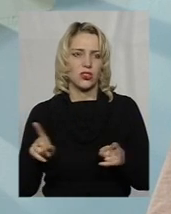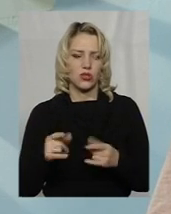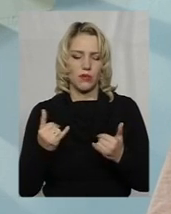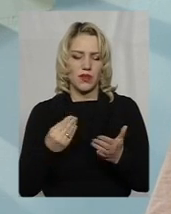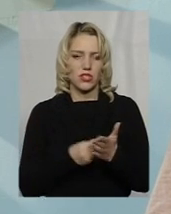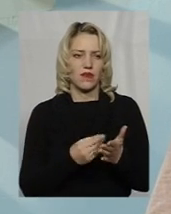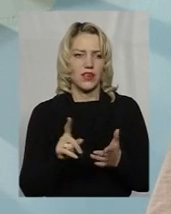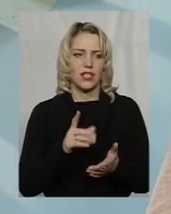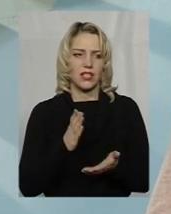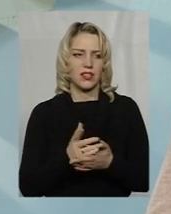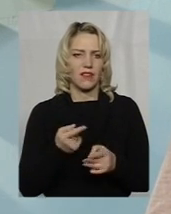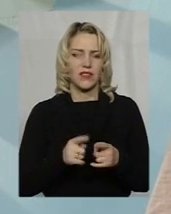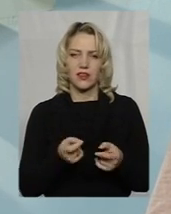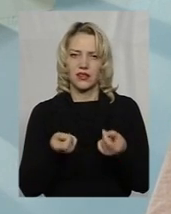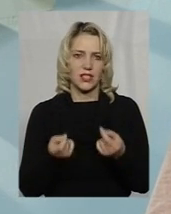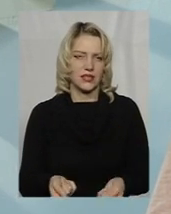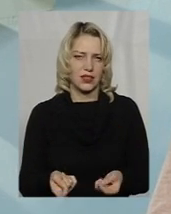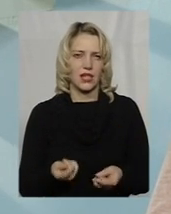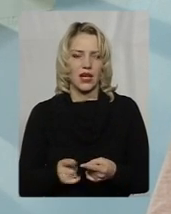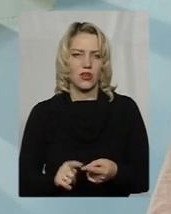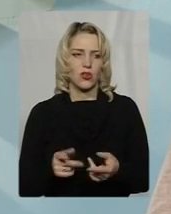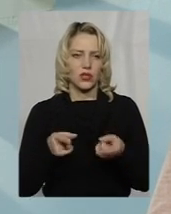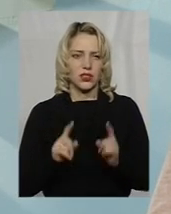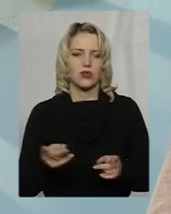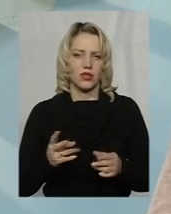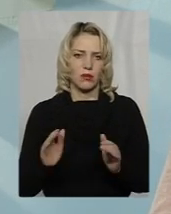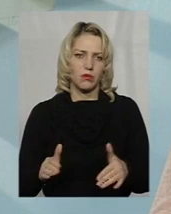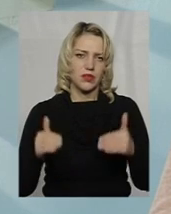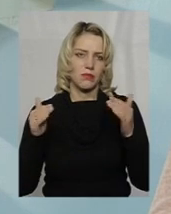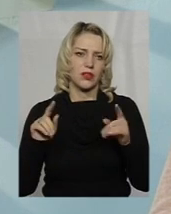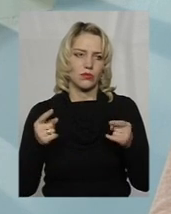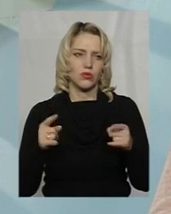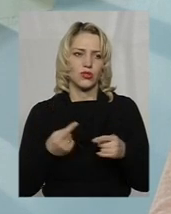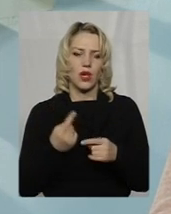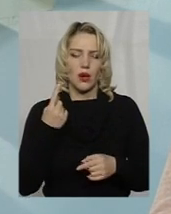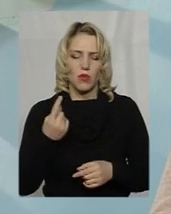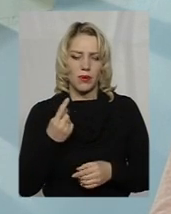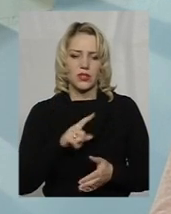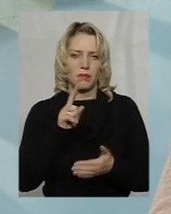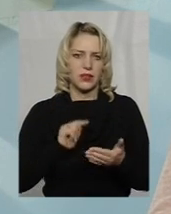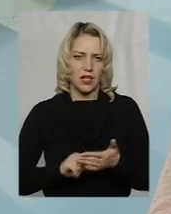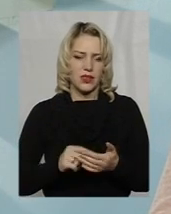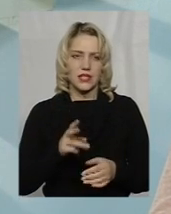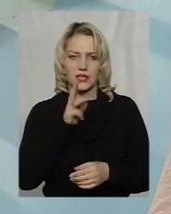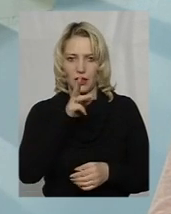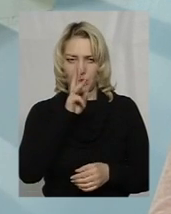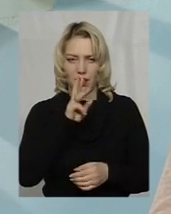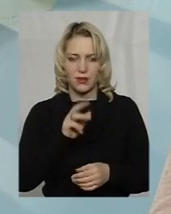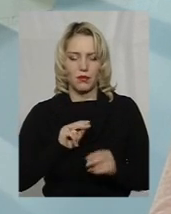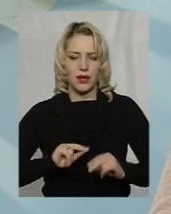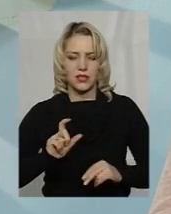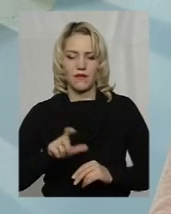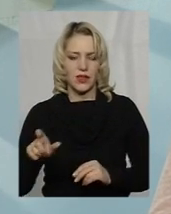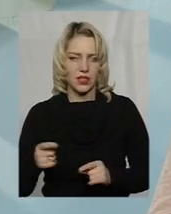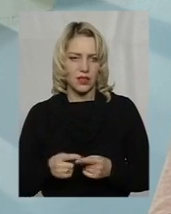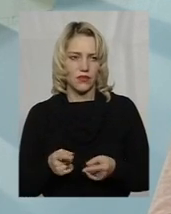енергатумом, він є дуже низький, і його дійсно треба піднімати. Тому що, по-перше, питання дійсно, зарплат працівників, вони